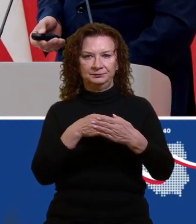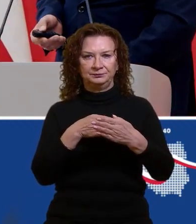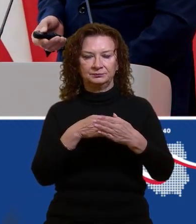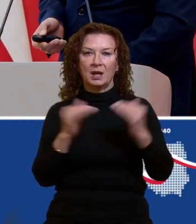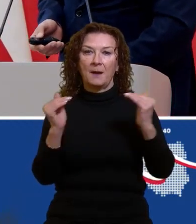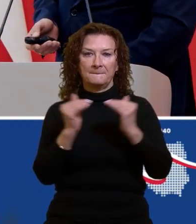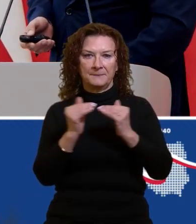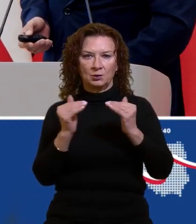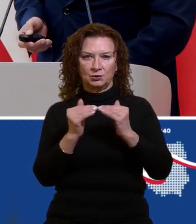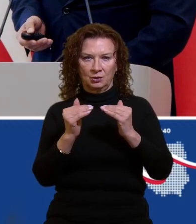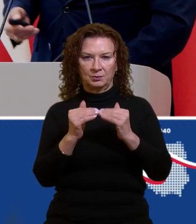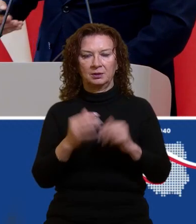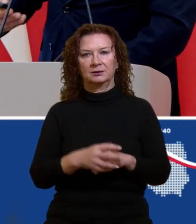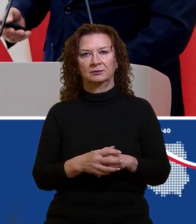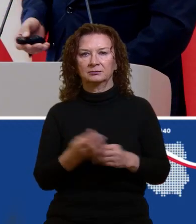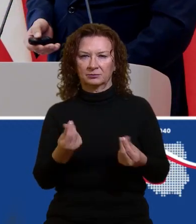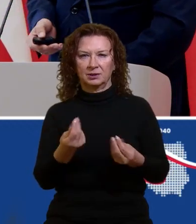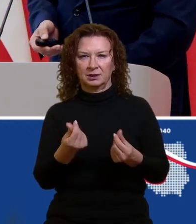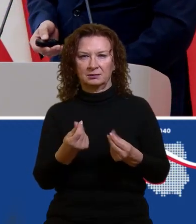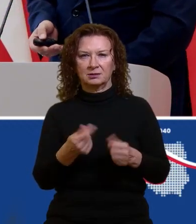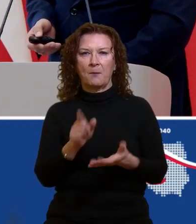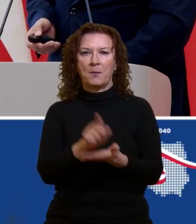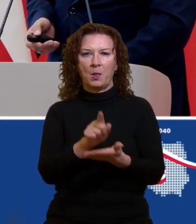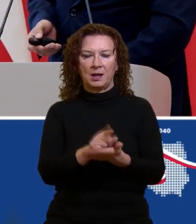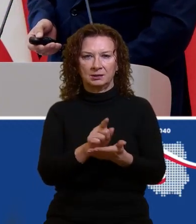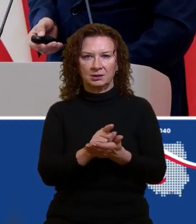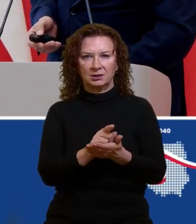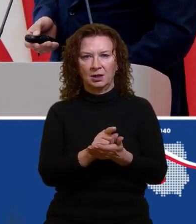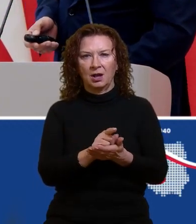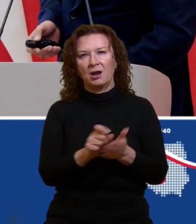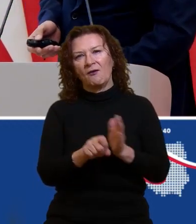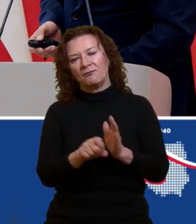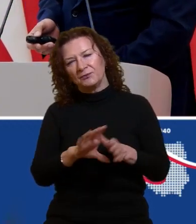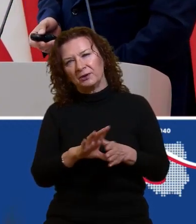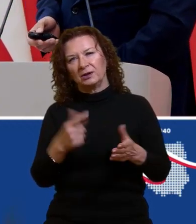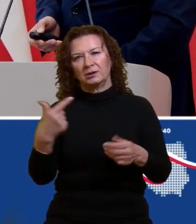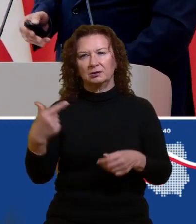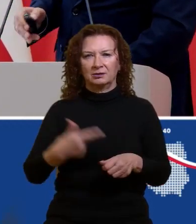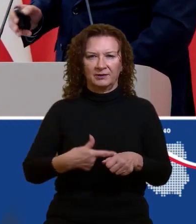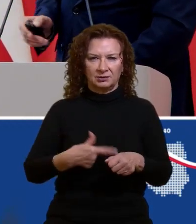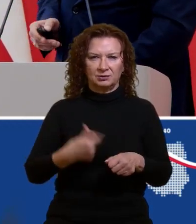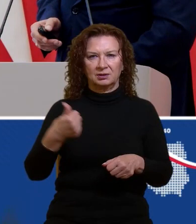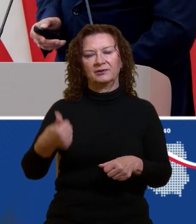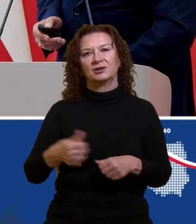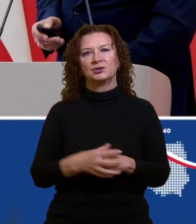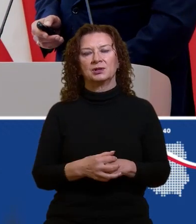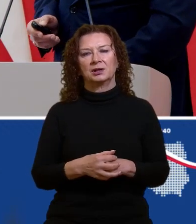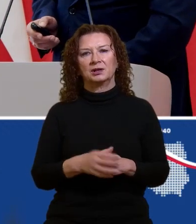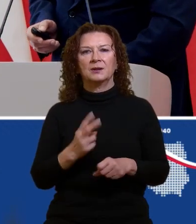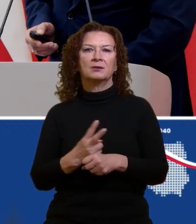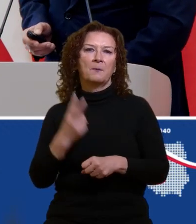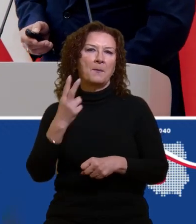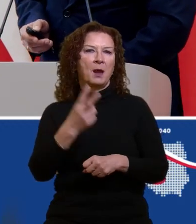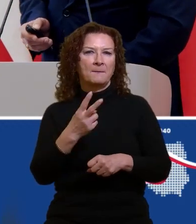progu podatkowego, który miał miejsce w roku 2021, czyli na kwocie przekraczającej